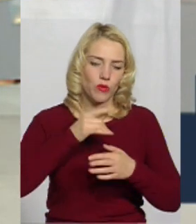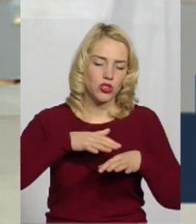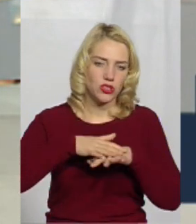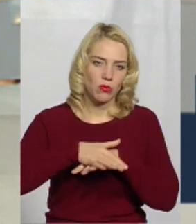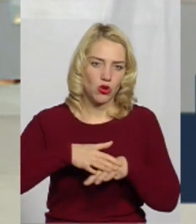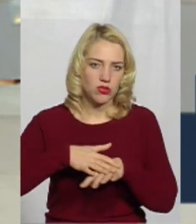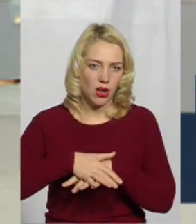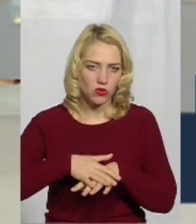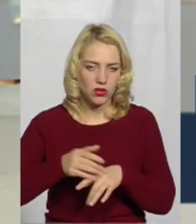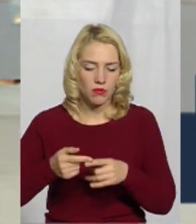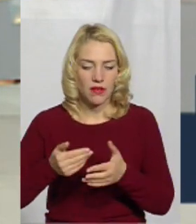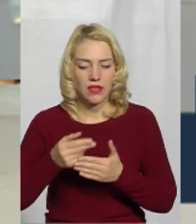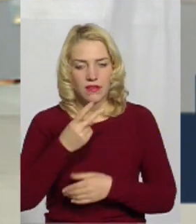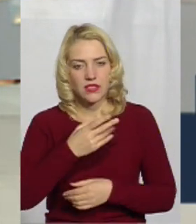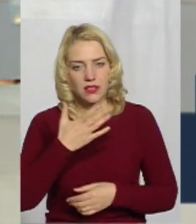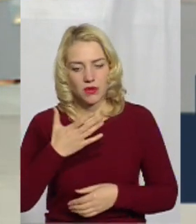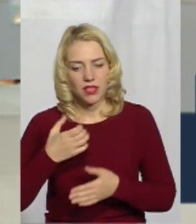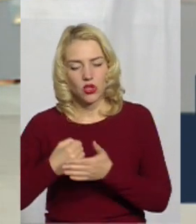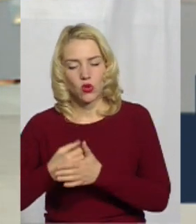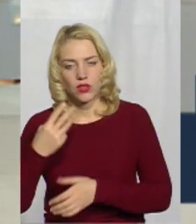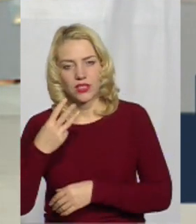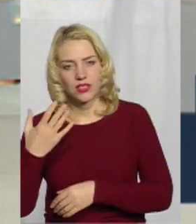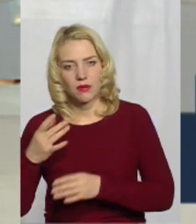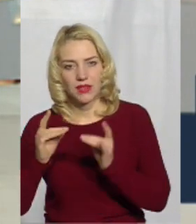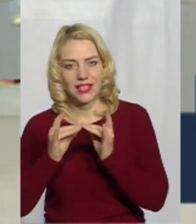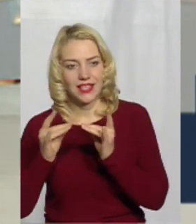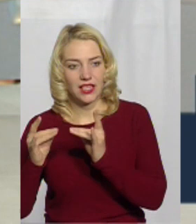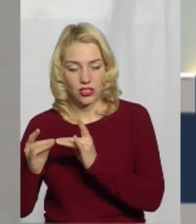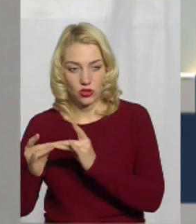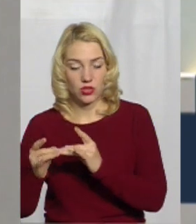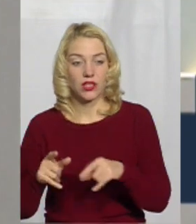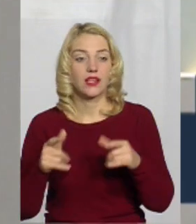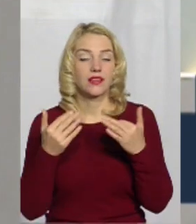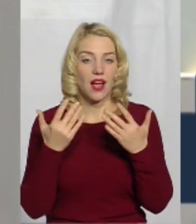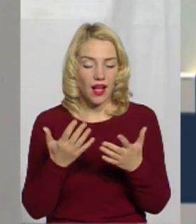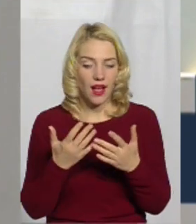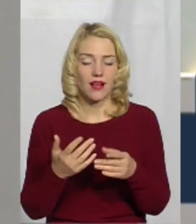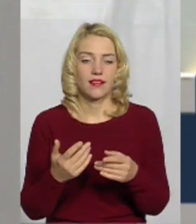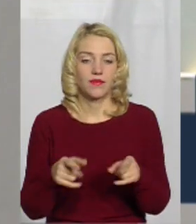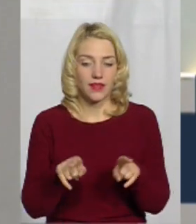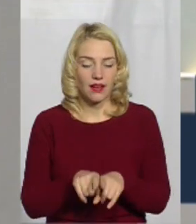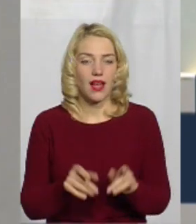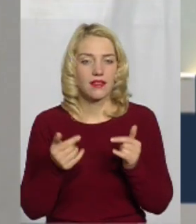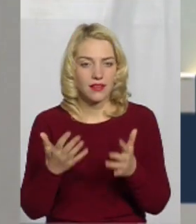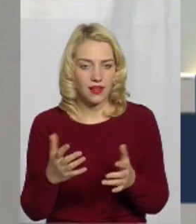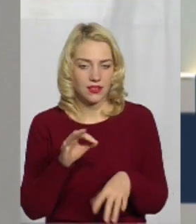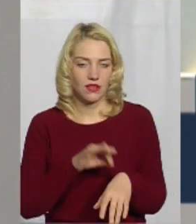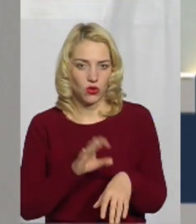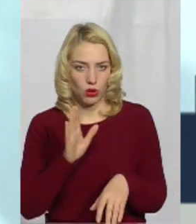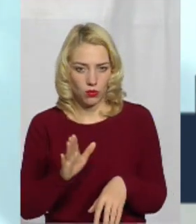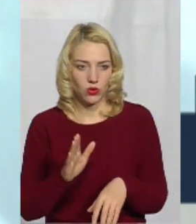від 25 до 35 ліжок. Це саме така кількість хворих буде у хоспісі. Так.